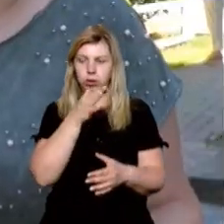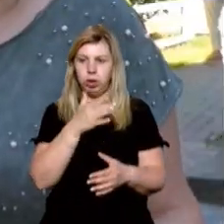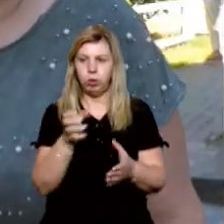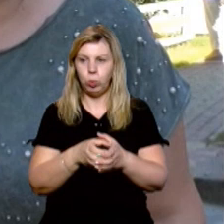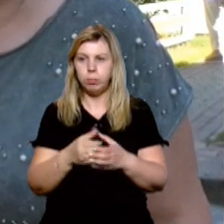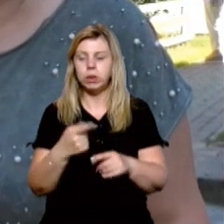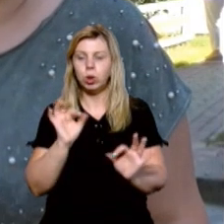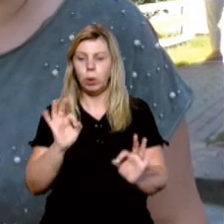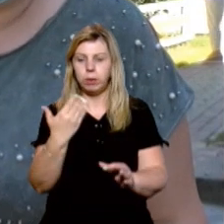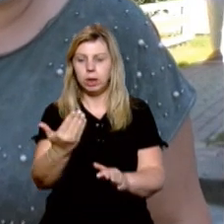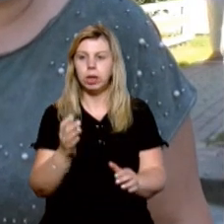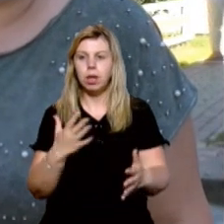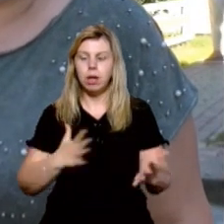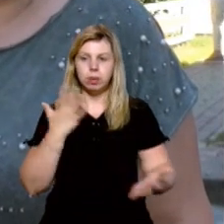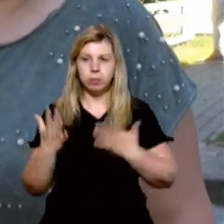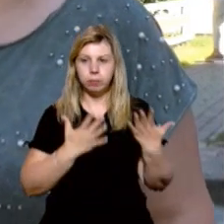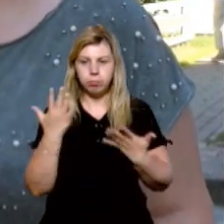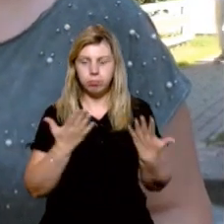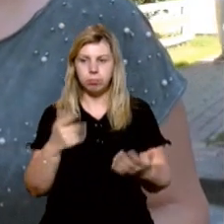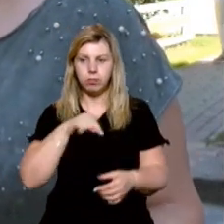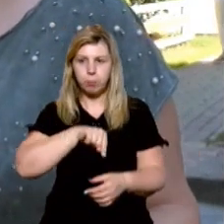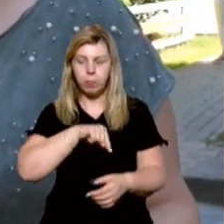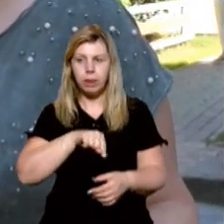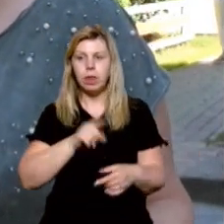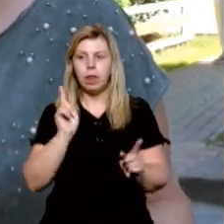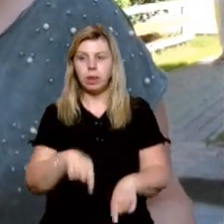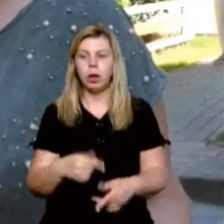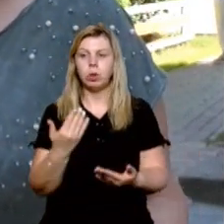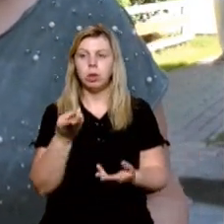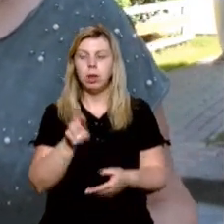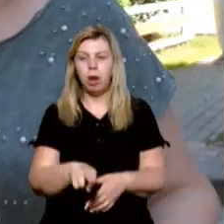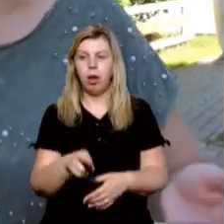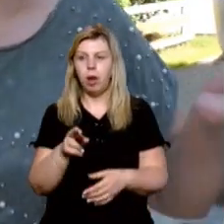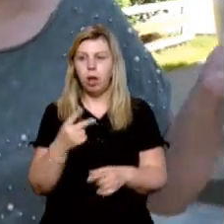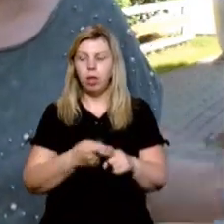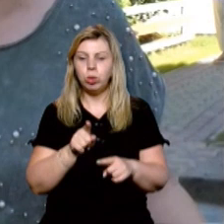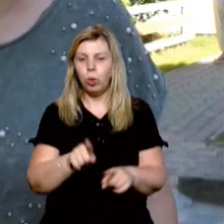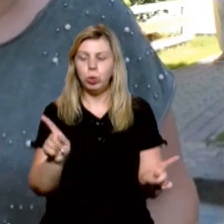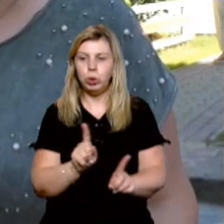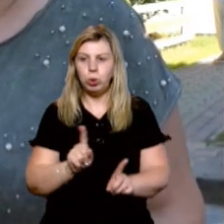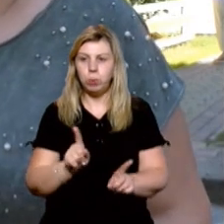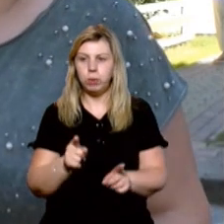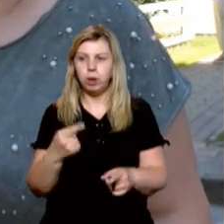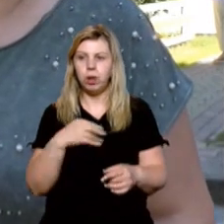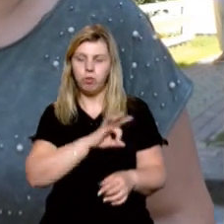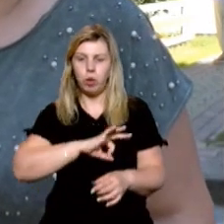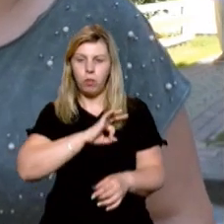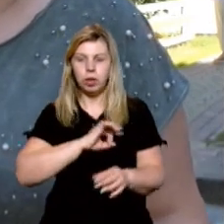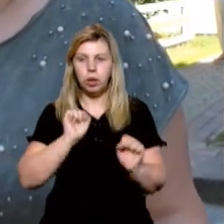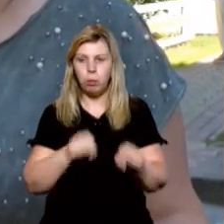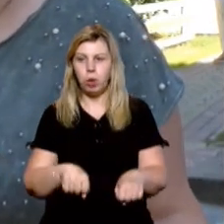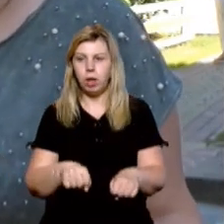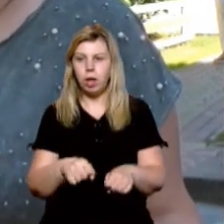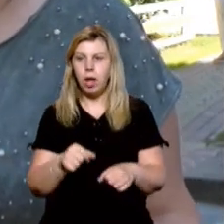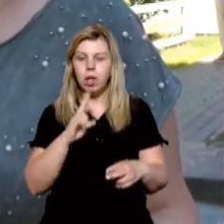Це добре для їхнього загартування. Також для того, щоб помічник вихователя змогла